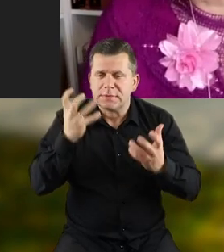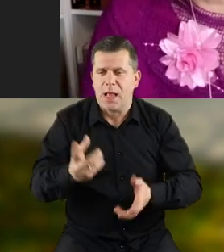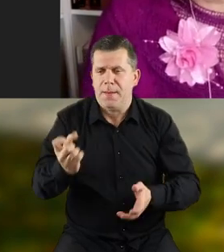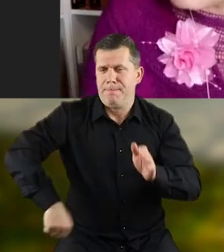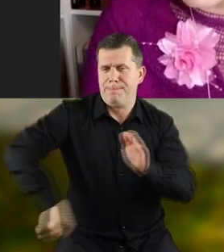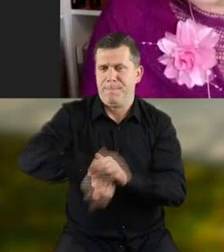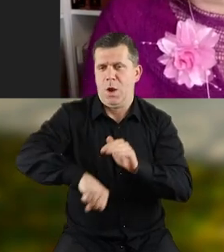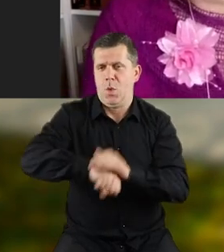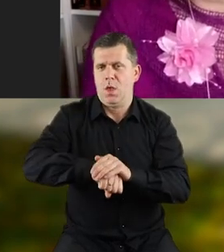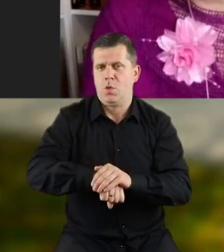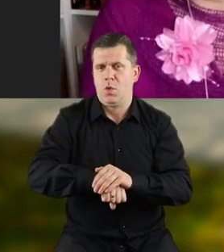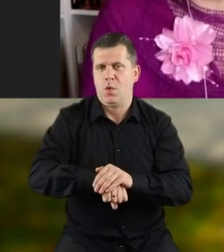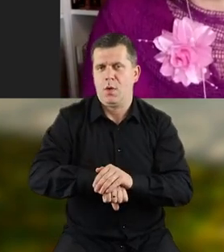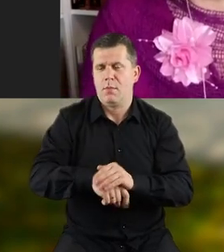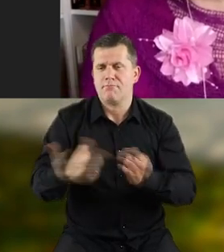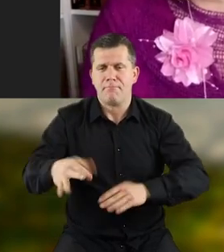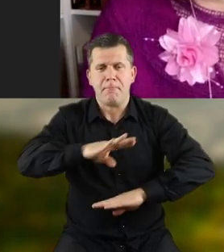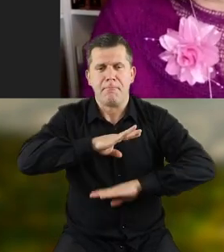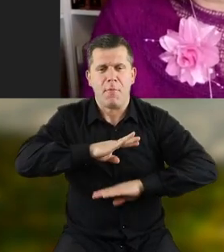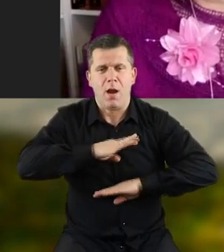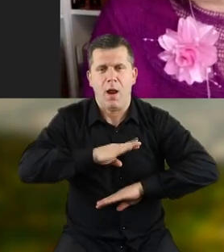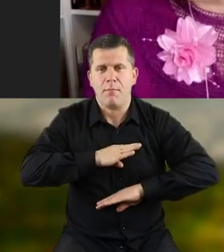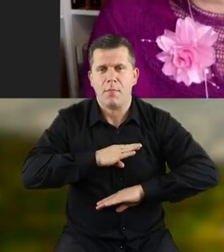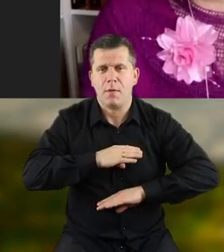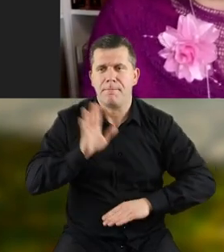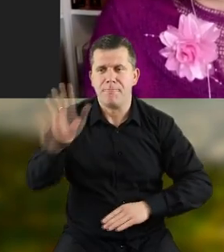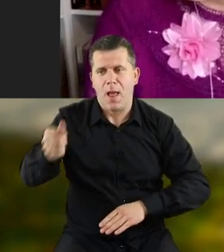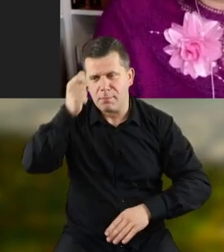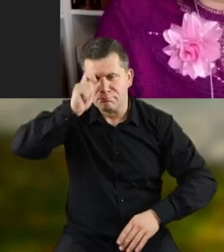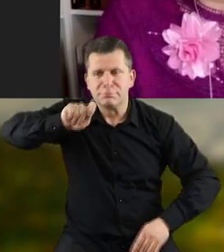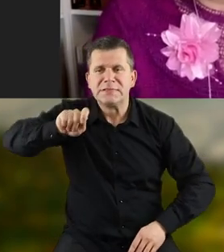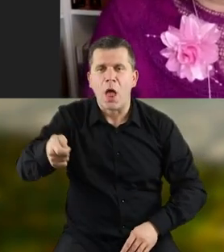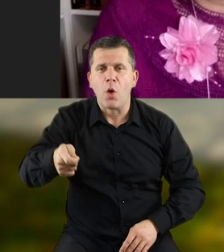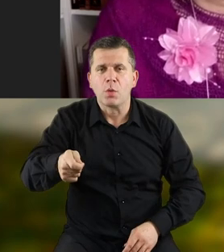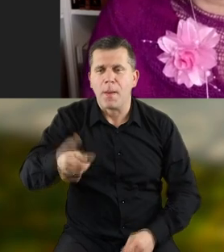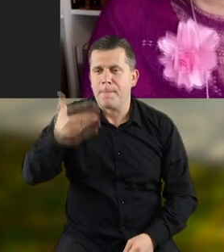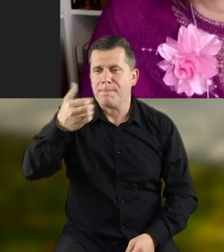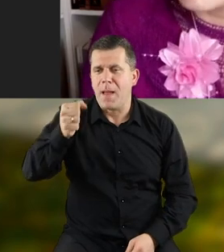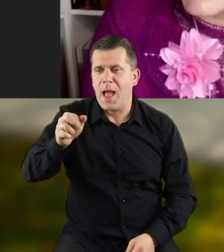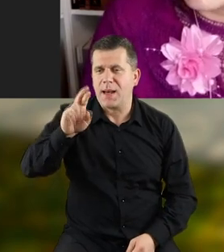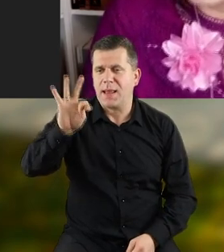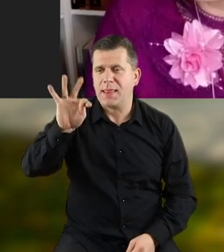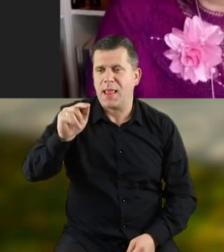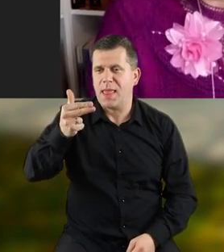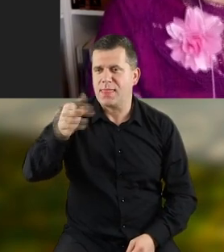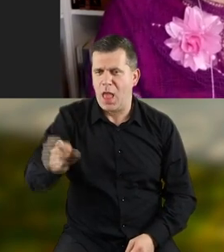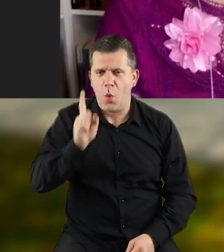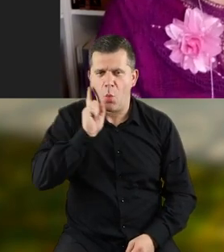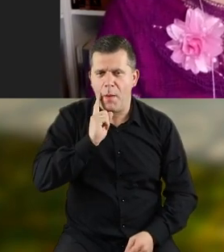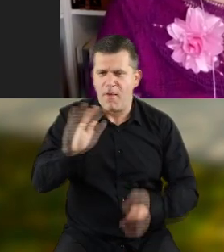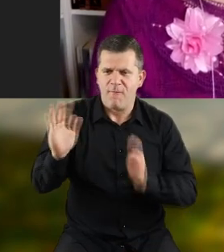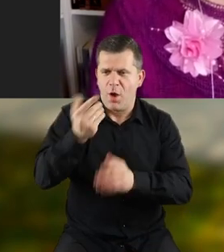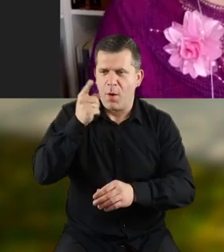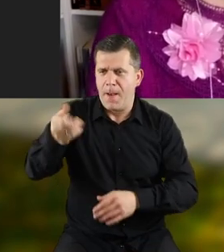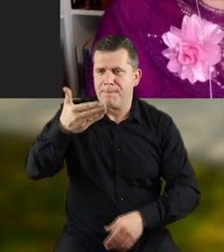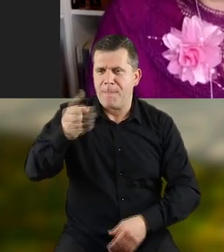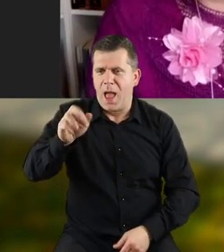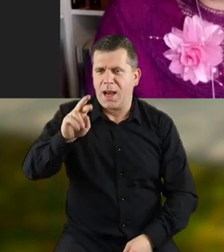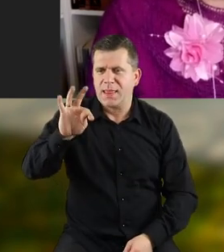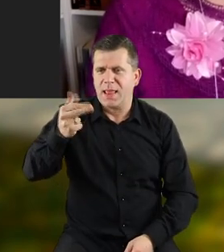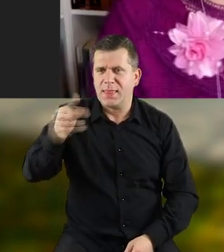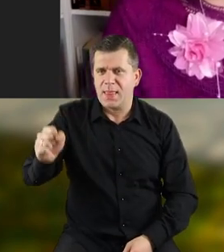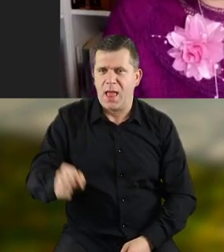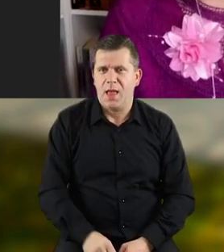grać w piłkę nożną, by być bramkarzem i miał pseudonim Martyna. Chłopcy na niego wołali